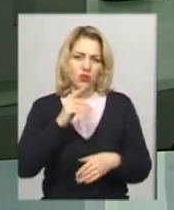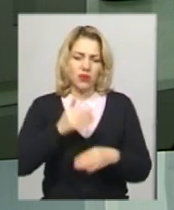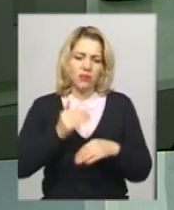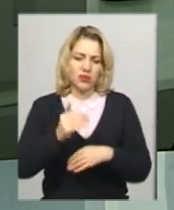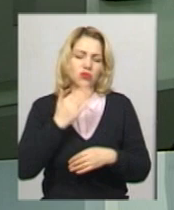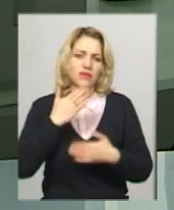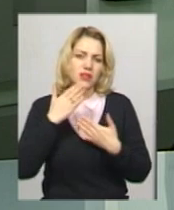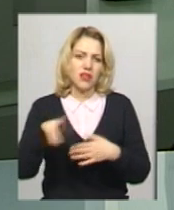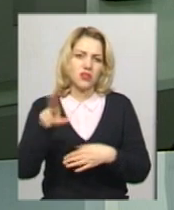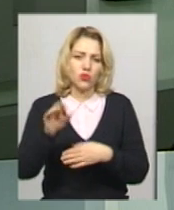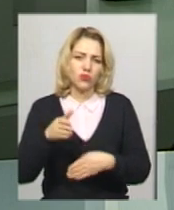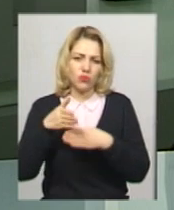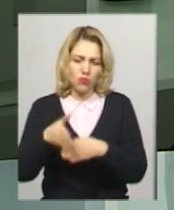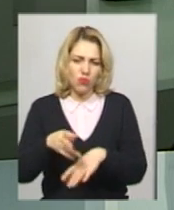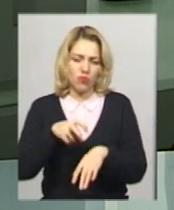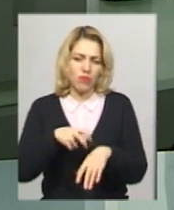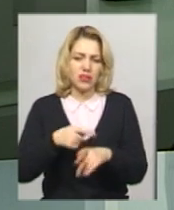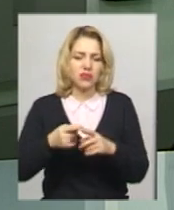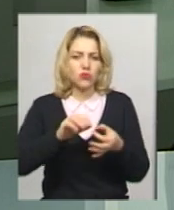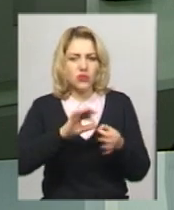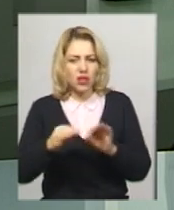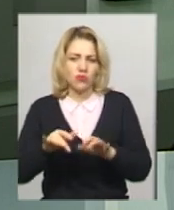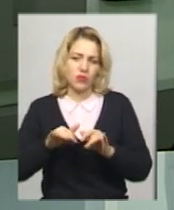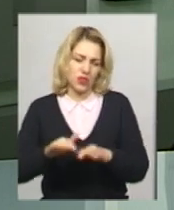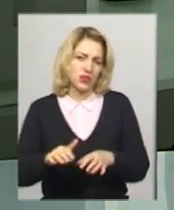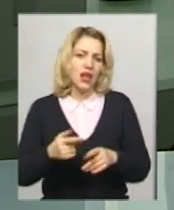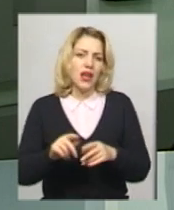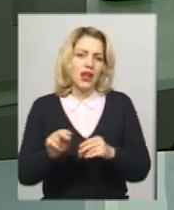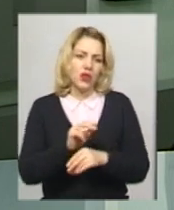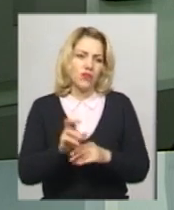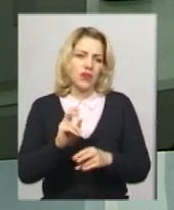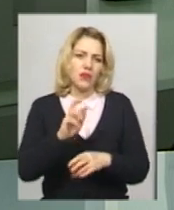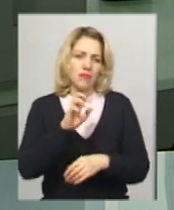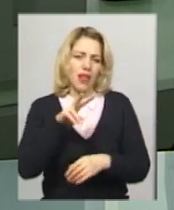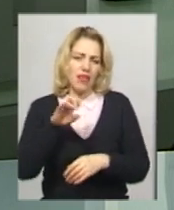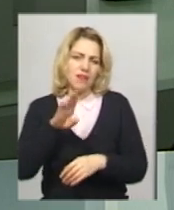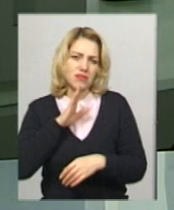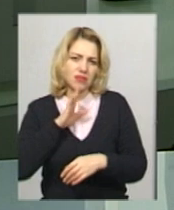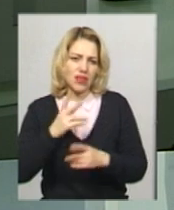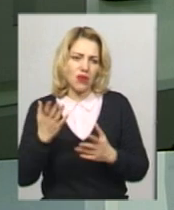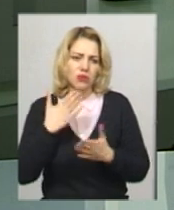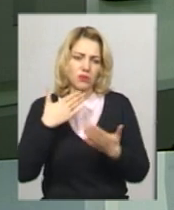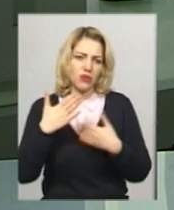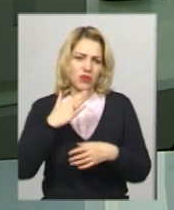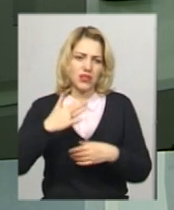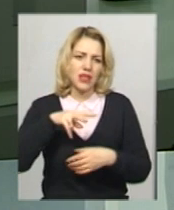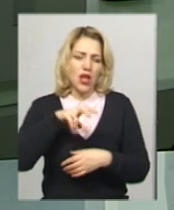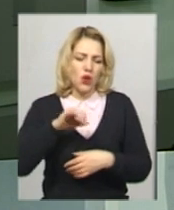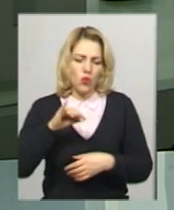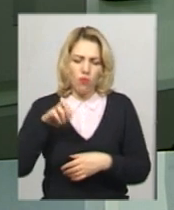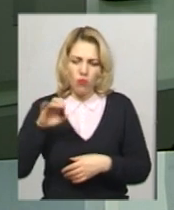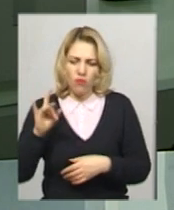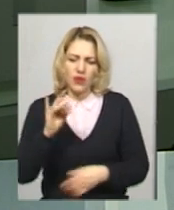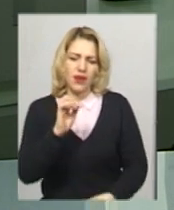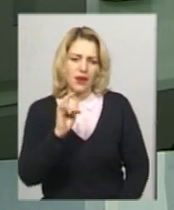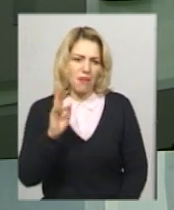допомогу медиків. І це ускладнює процес лікування. Як у випадку Юлії Балан, з якою спілкувалася Любов Рибалко, Всесвітній день боротьби